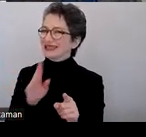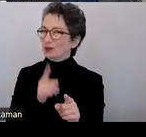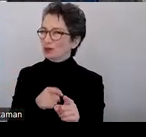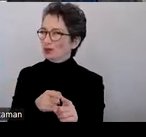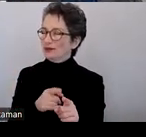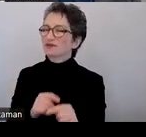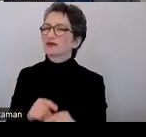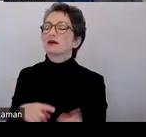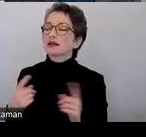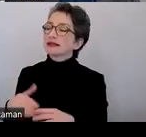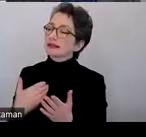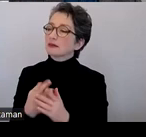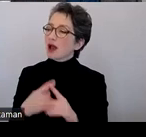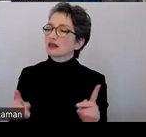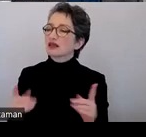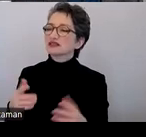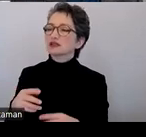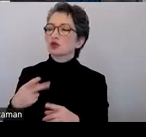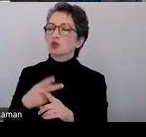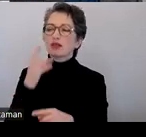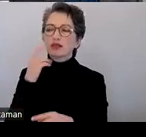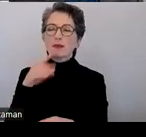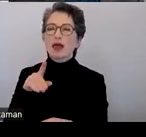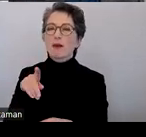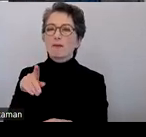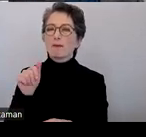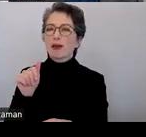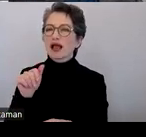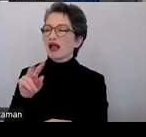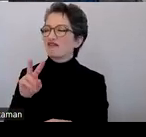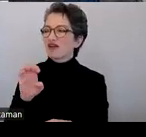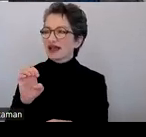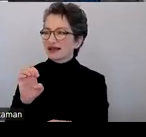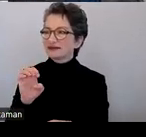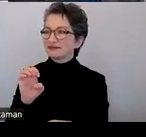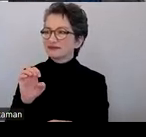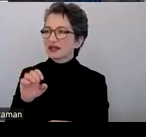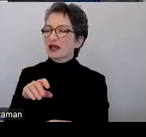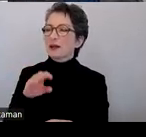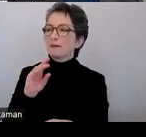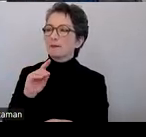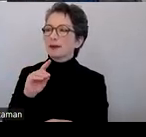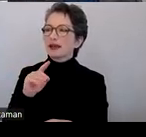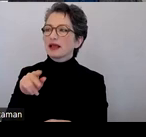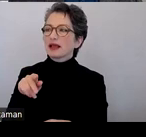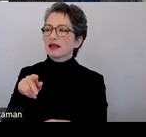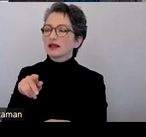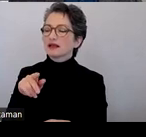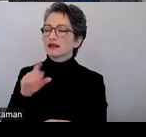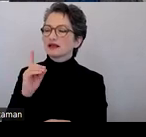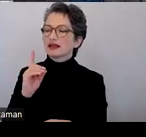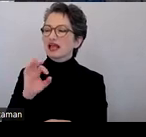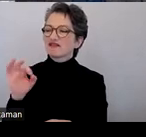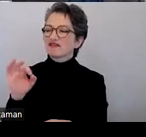von PAVE oder das Tool heißt PAVE PDF Accessibility Validation Engine. Das ist auch ein Web-Service, findet auch nur einen Teil der